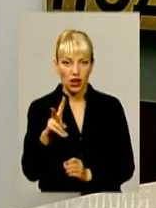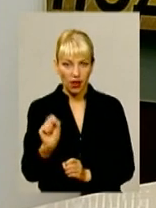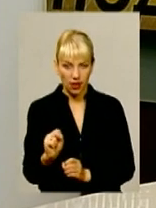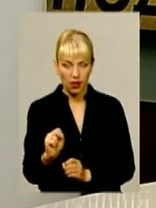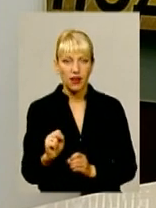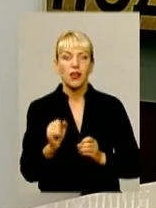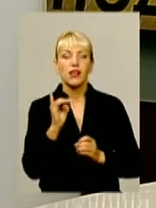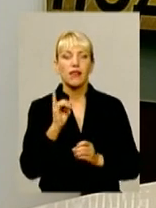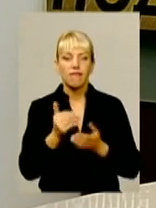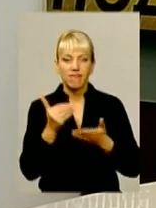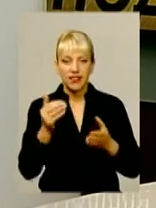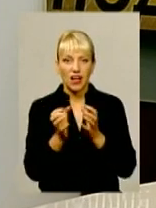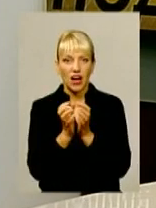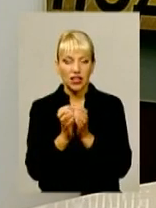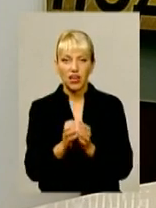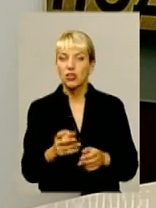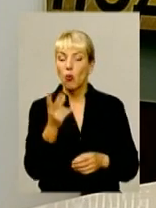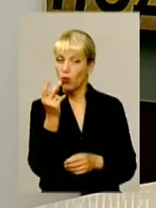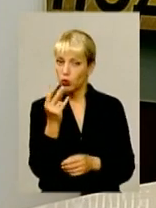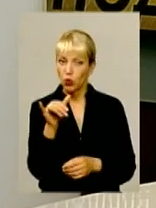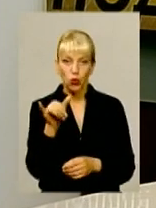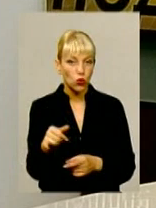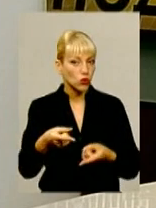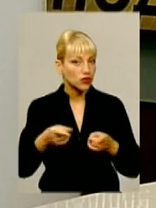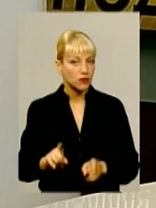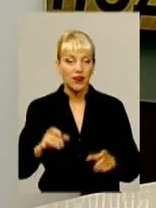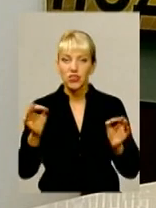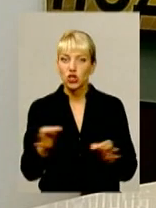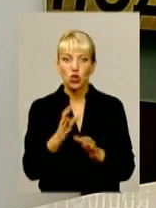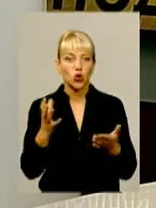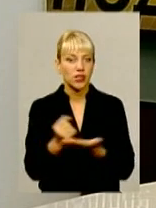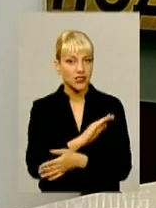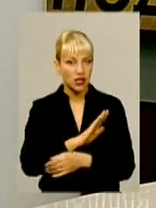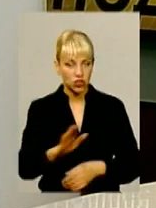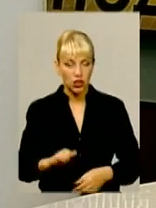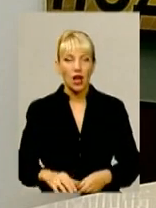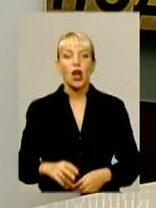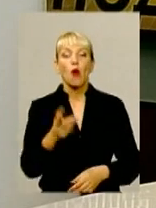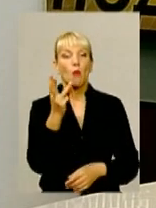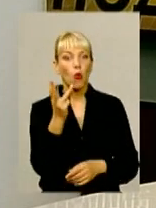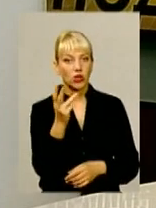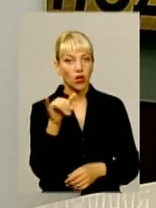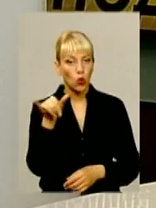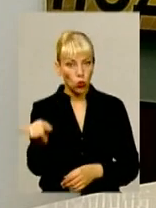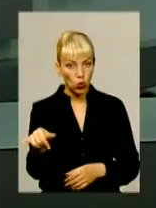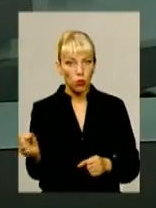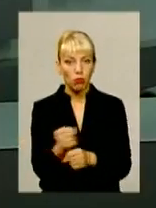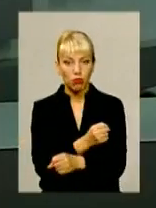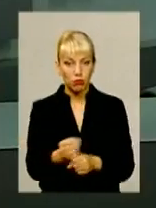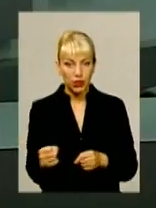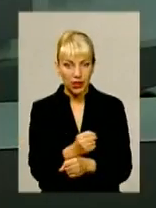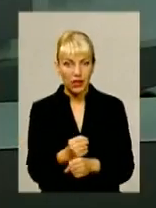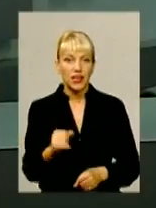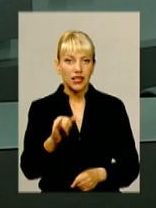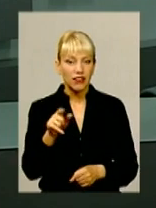нічого у нього не знайшли насправді, по-третє, його били і вимагали від нього насамперед сказати, що він член партії